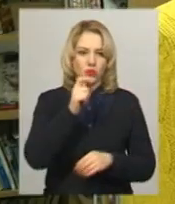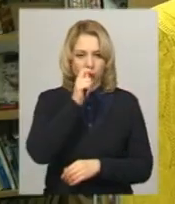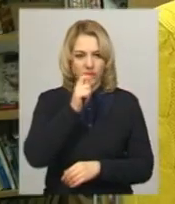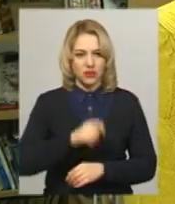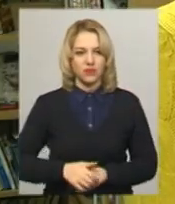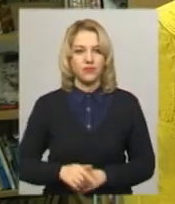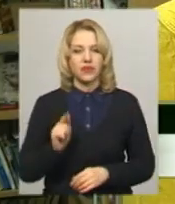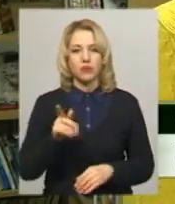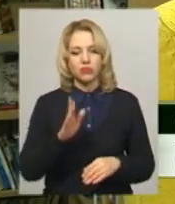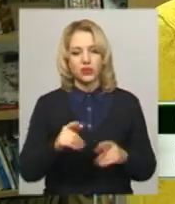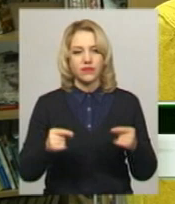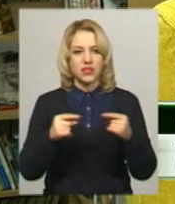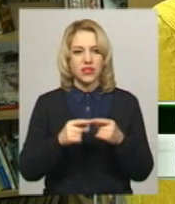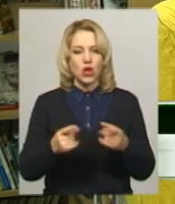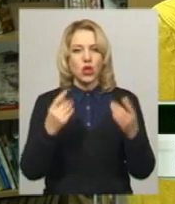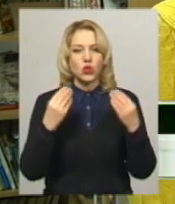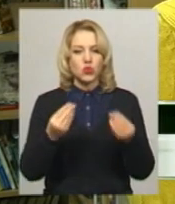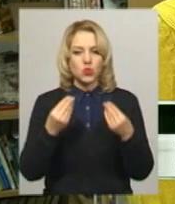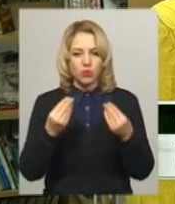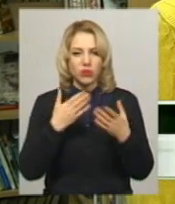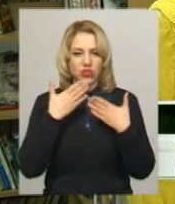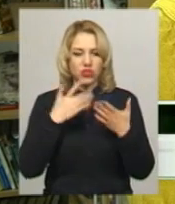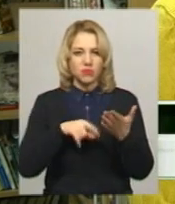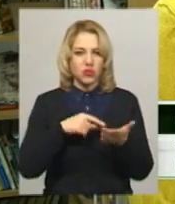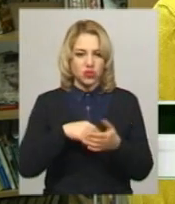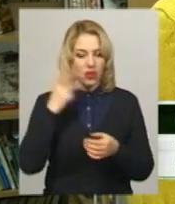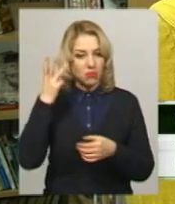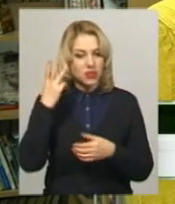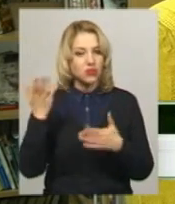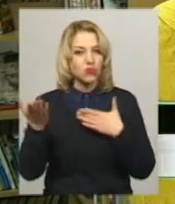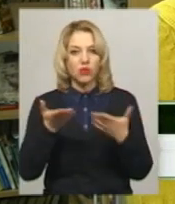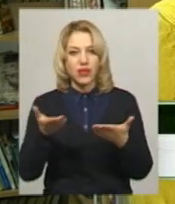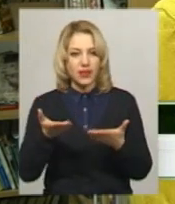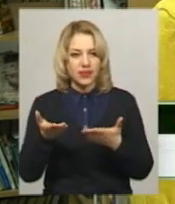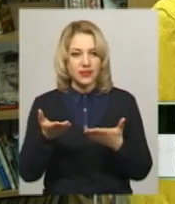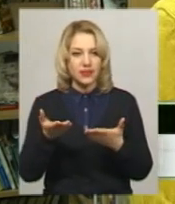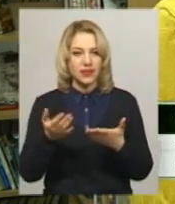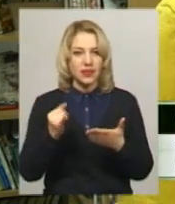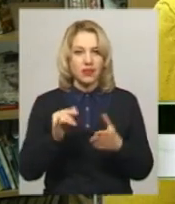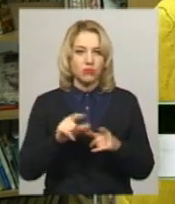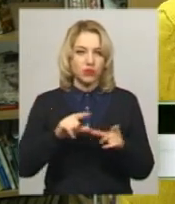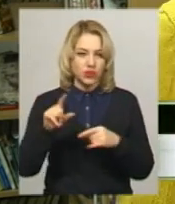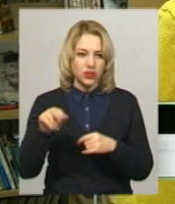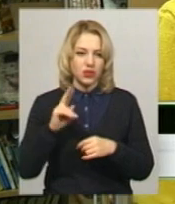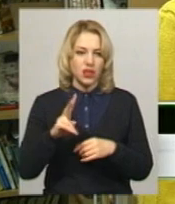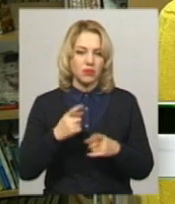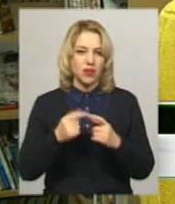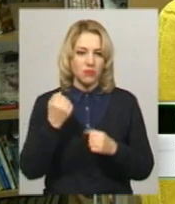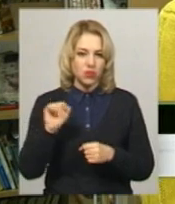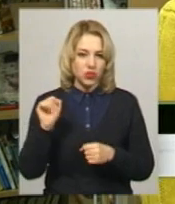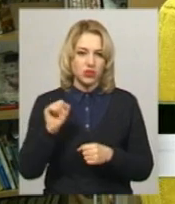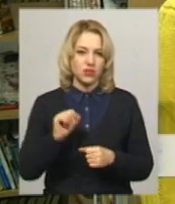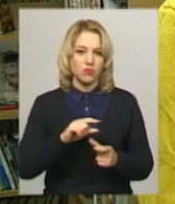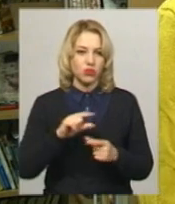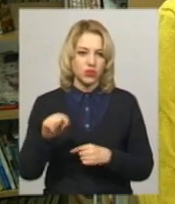Там буде визначений «Суперчитач міста Хмельницького», який і поїде, як переможець поїде